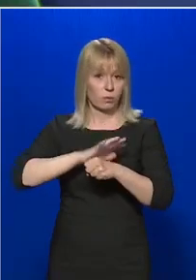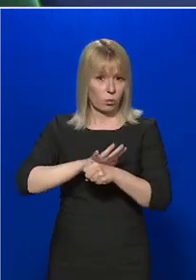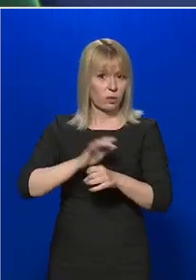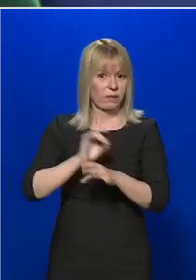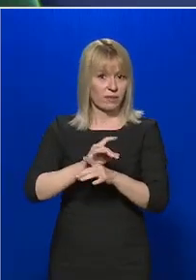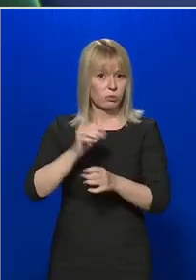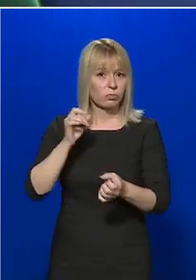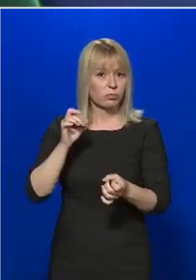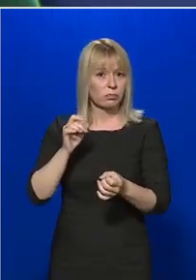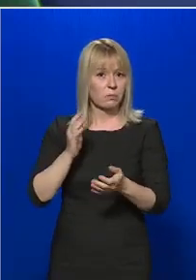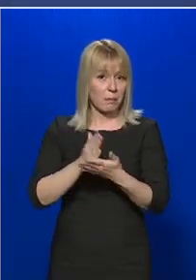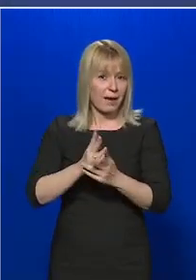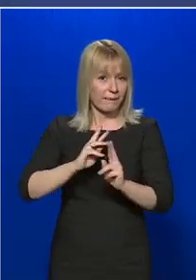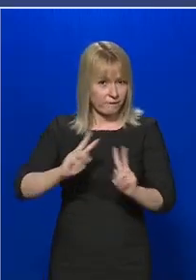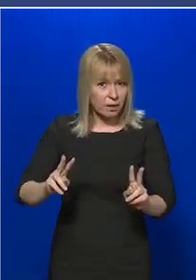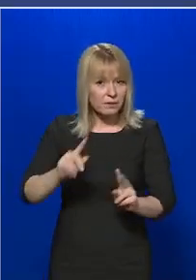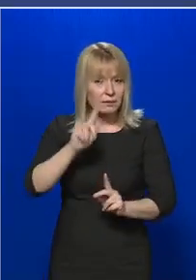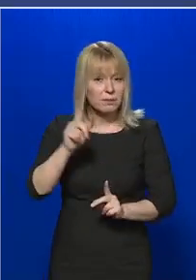betegek is Magyarországon?